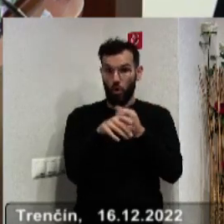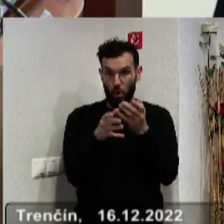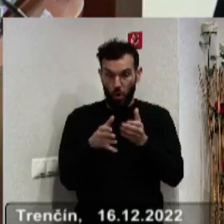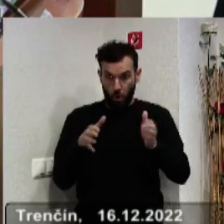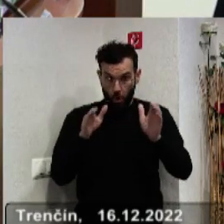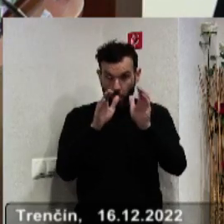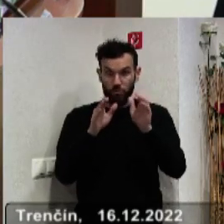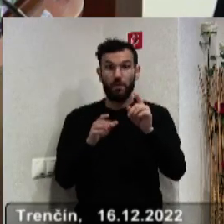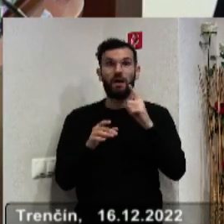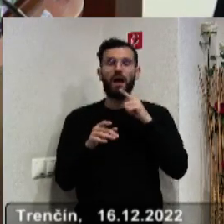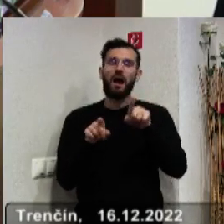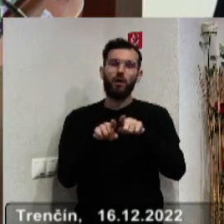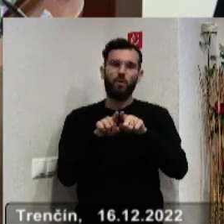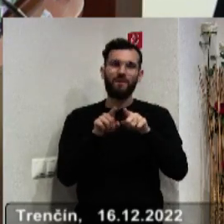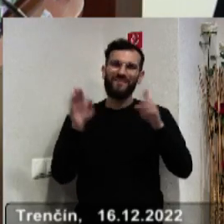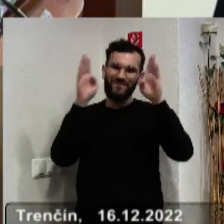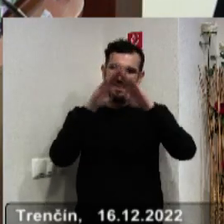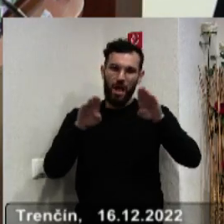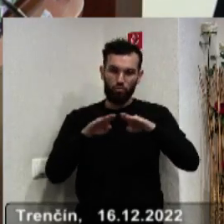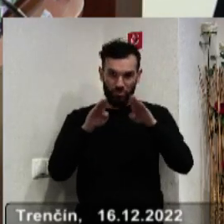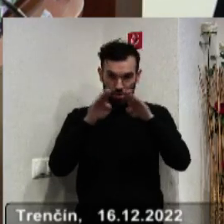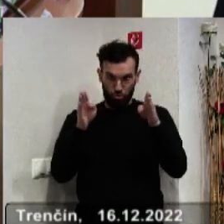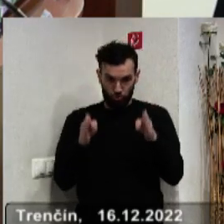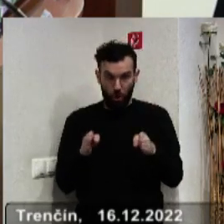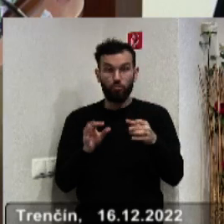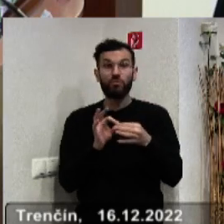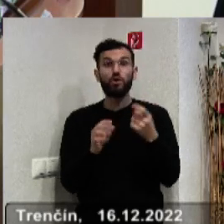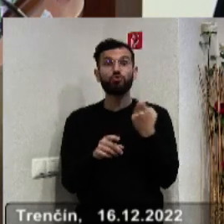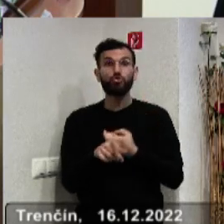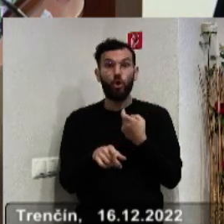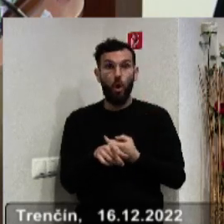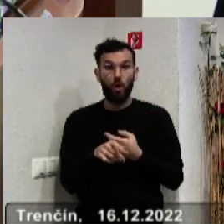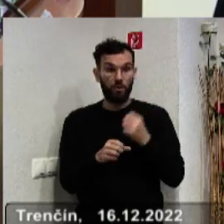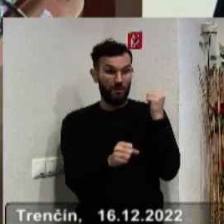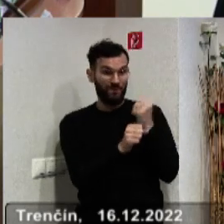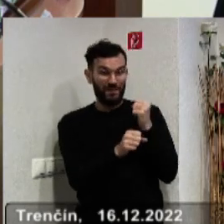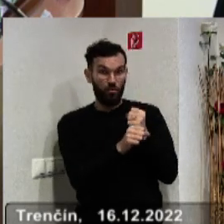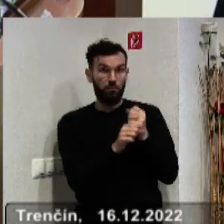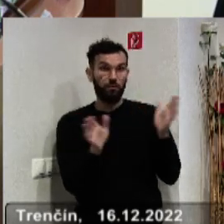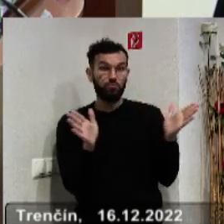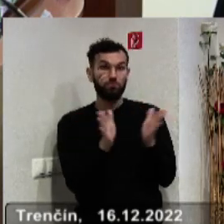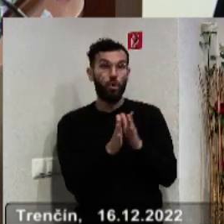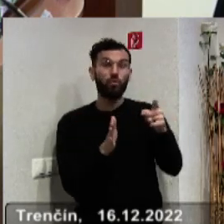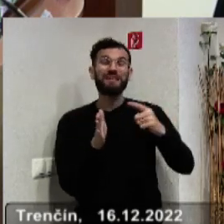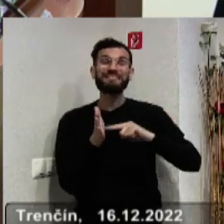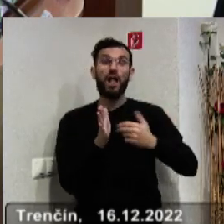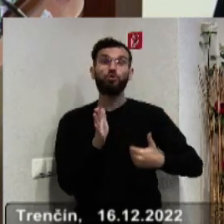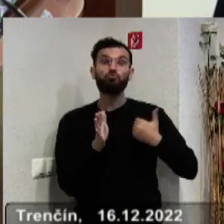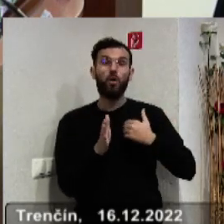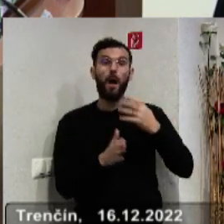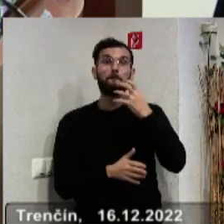je tam taký vianočný domček zo skla a na jeho výrobe spolupracovala naša spojená škola v Púchove